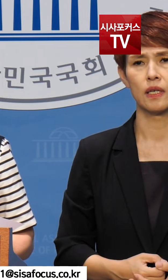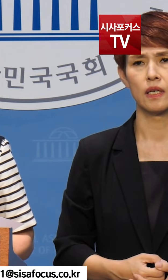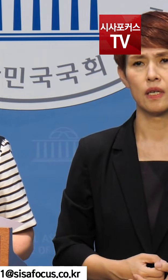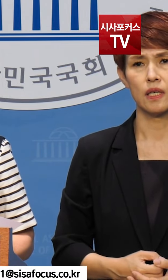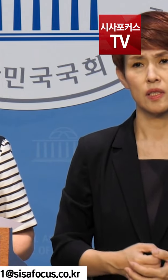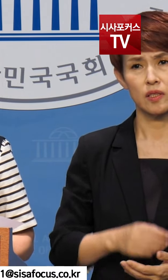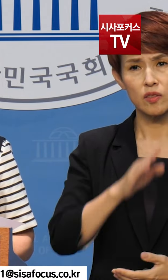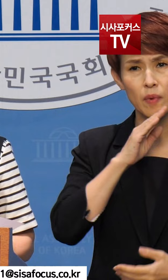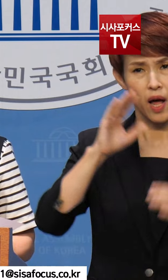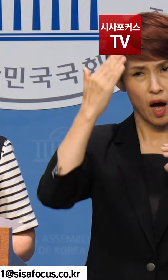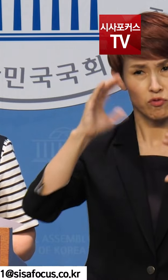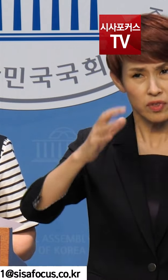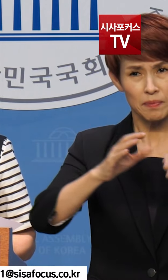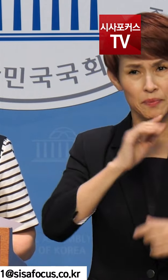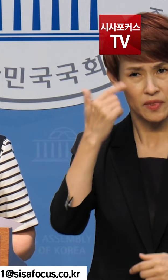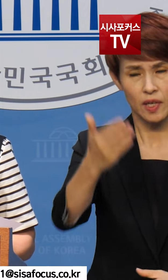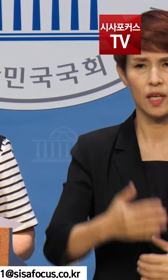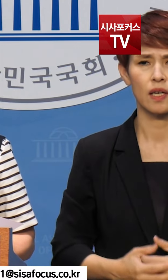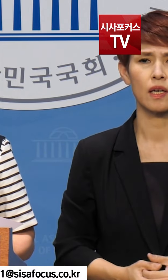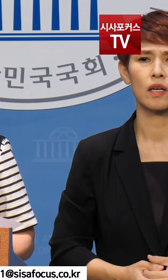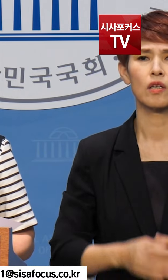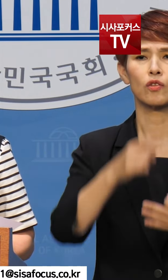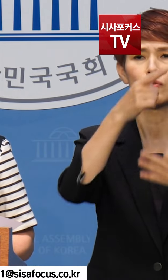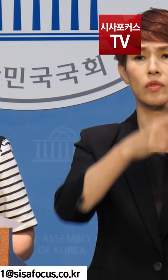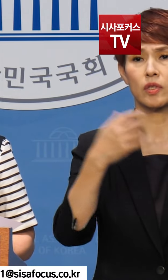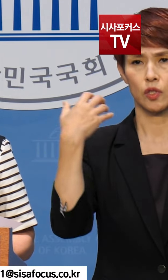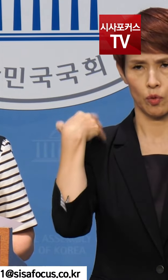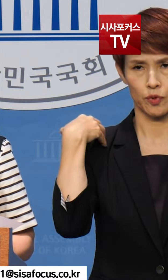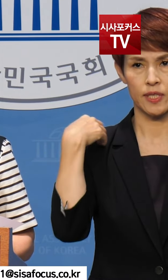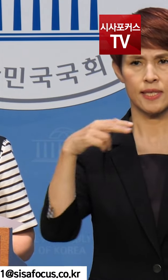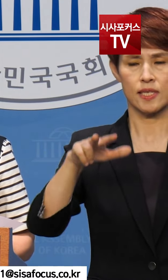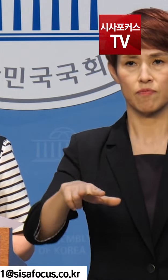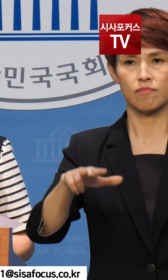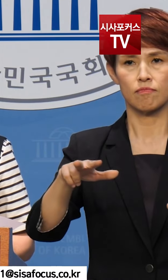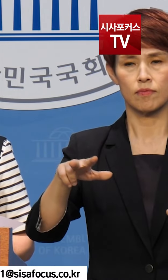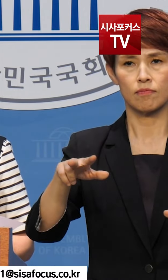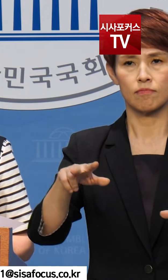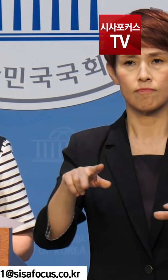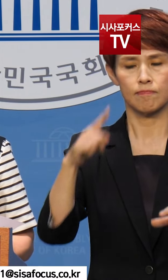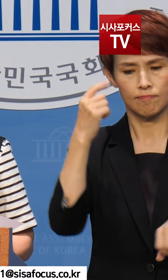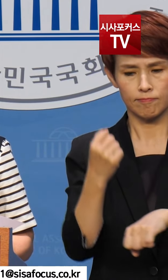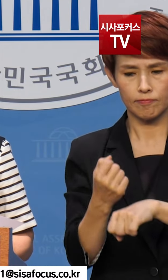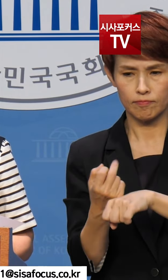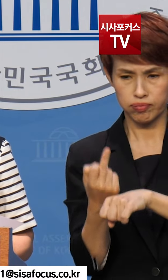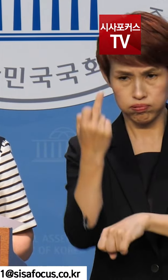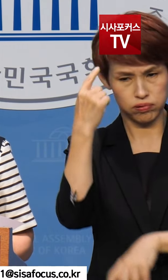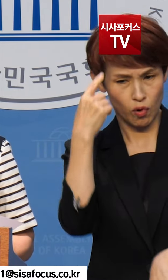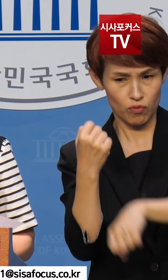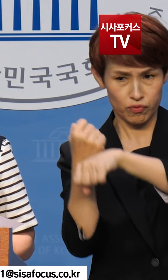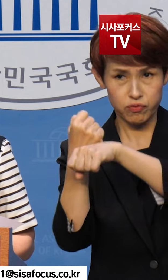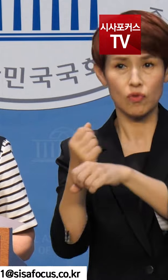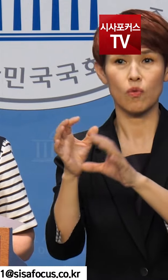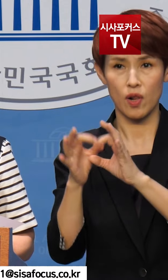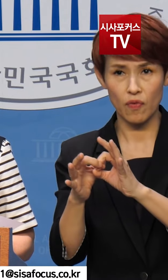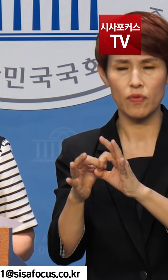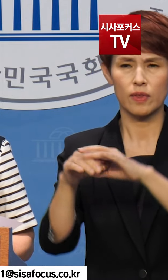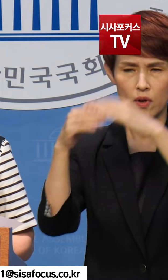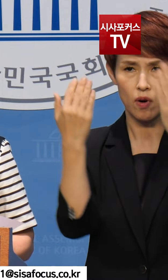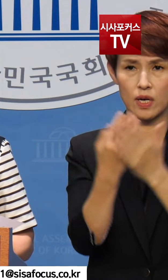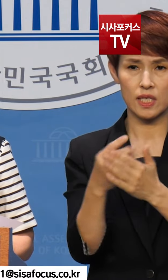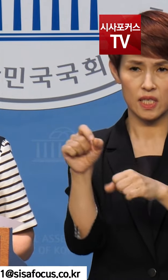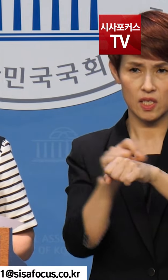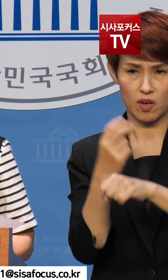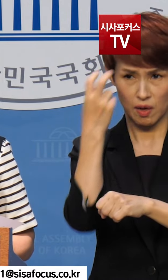나라입니까? 윤석열 정부는 당장 항우연에 대한 과기정통부의 특정감사 결과 전체를